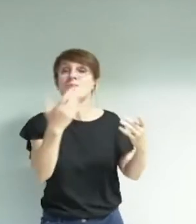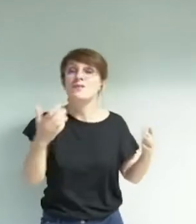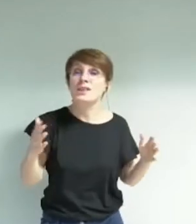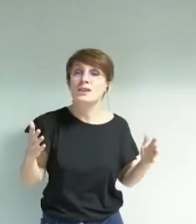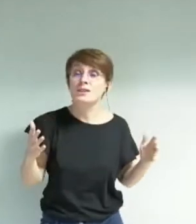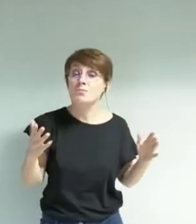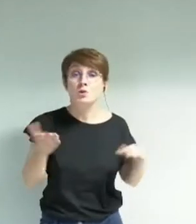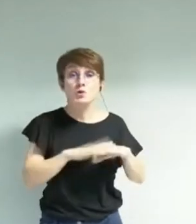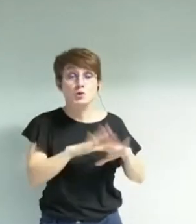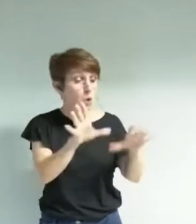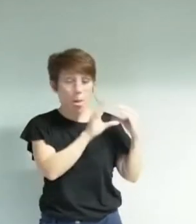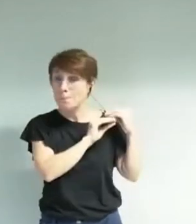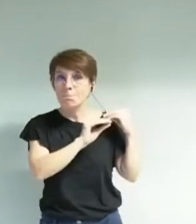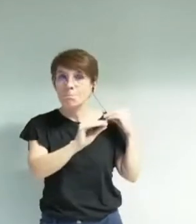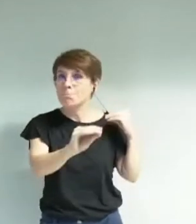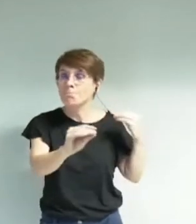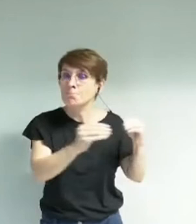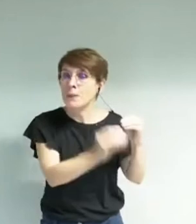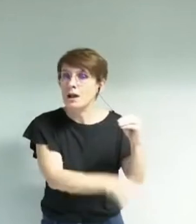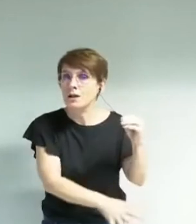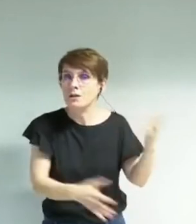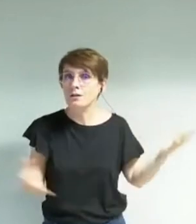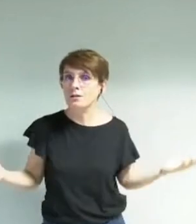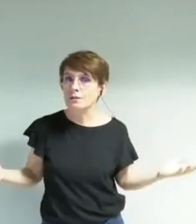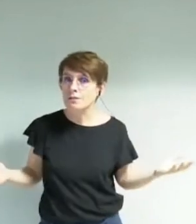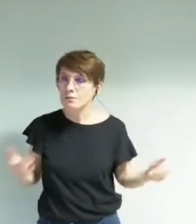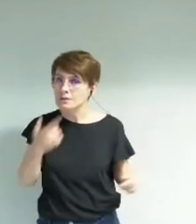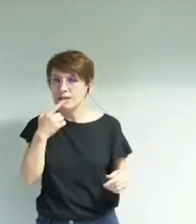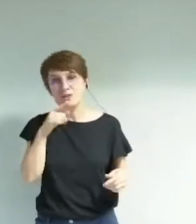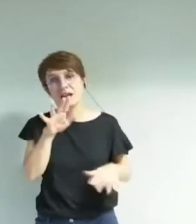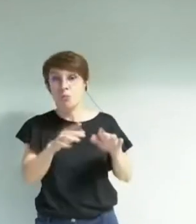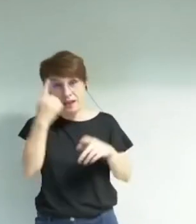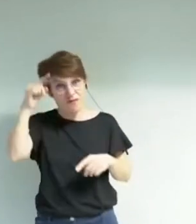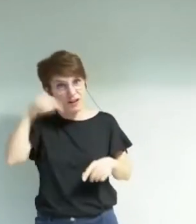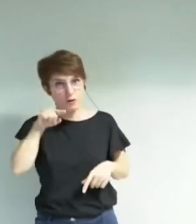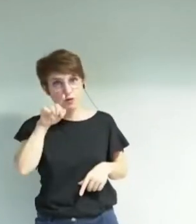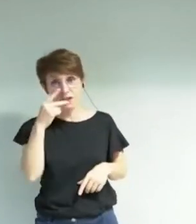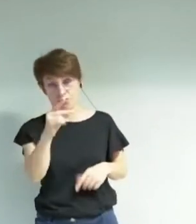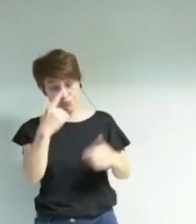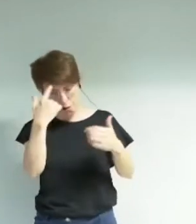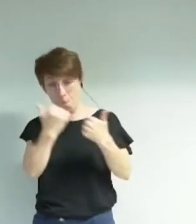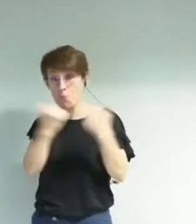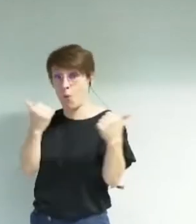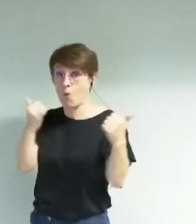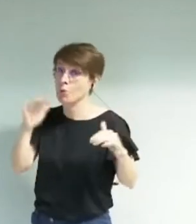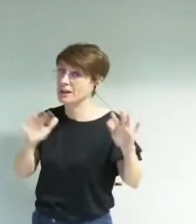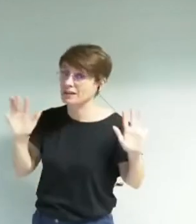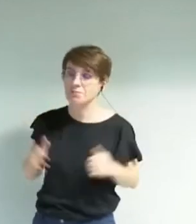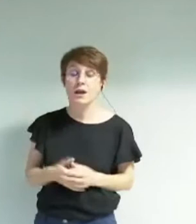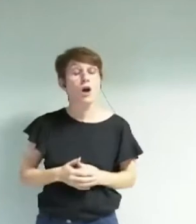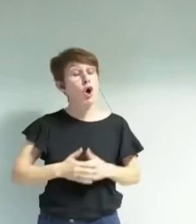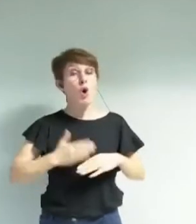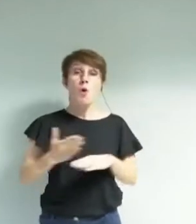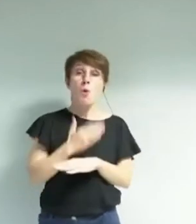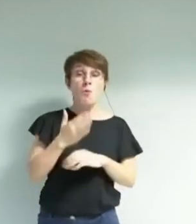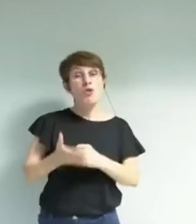visiblement, tout cela a disparu. Cela ne rentrait pas dans vos dogmes, sans doute. Tout ce qui reste dans ce projet de soutien, c'est